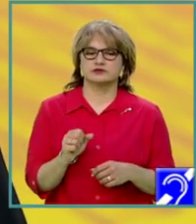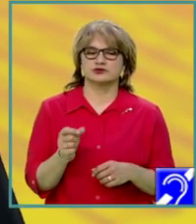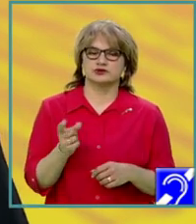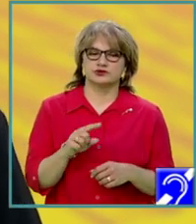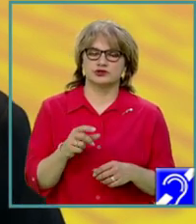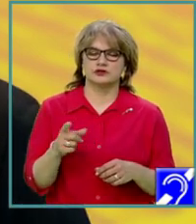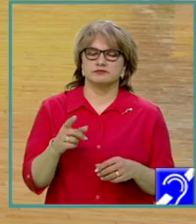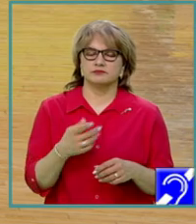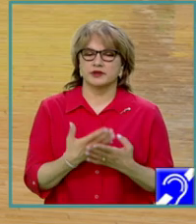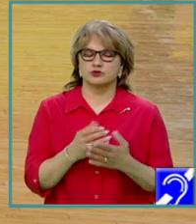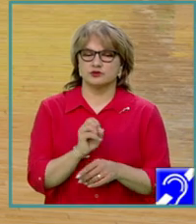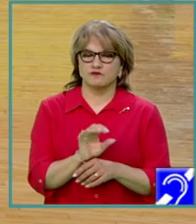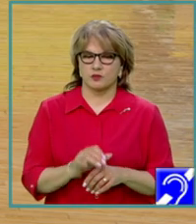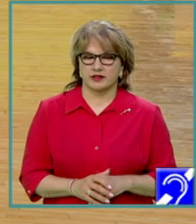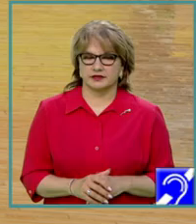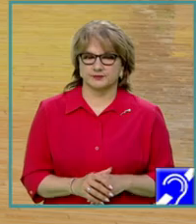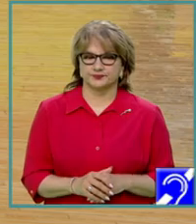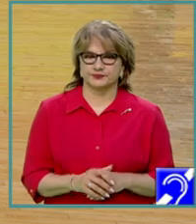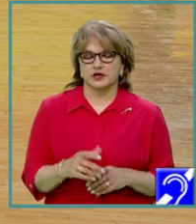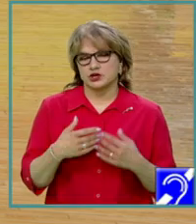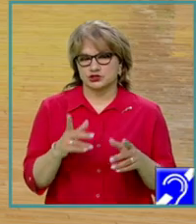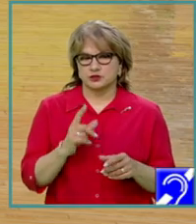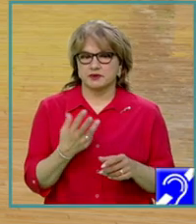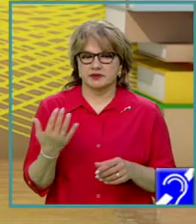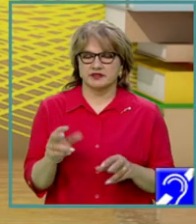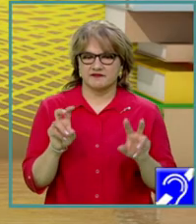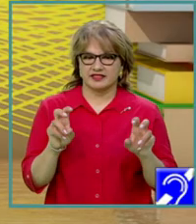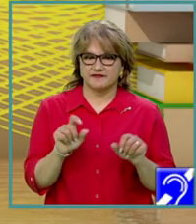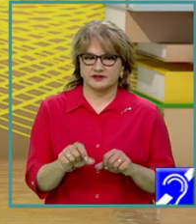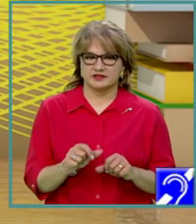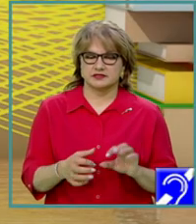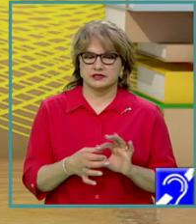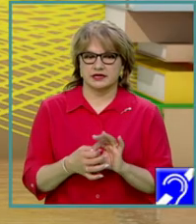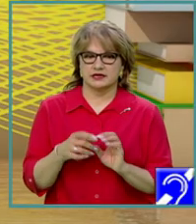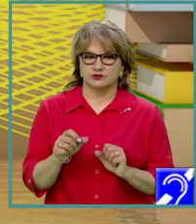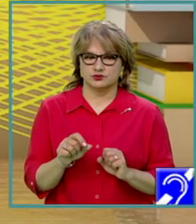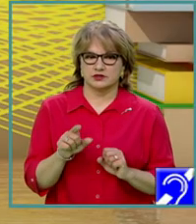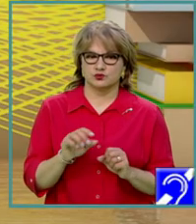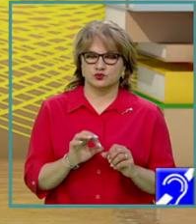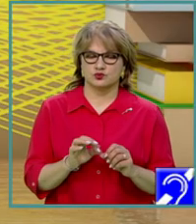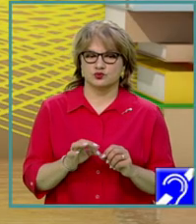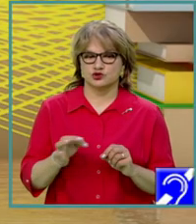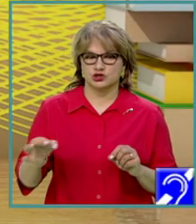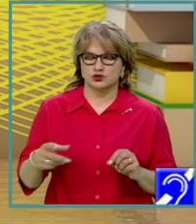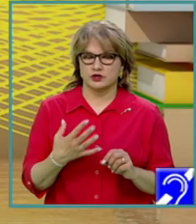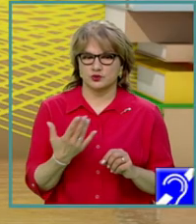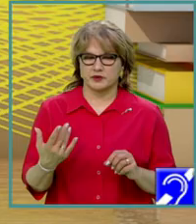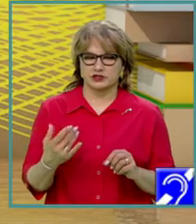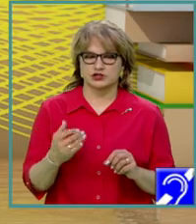disciplina informatică. Voi porni de la câteva definiții privind atât șirurile numerice,